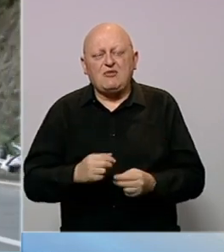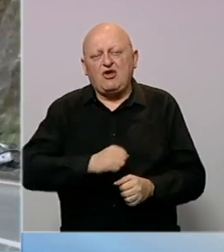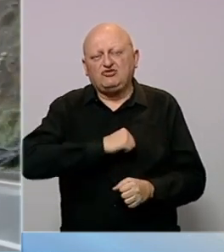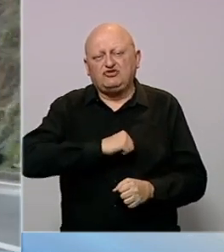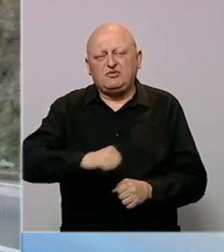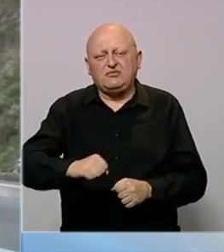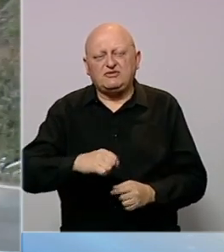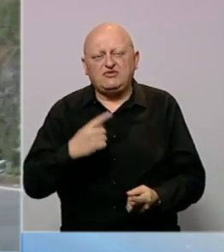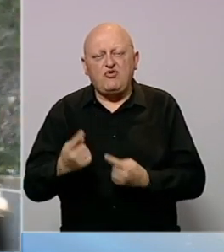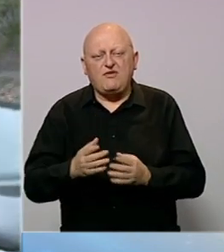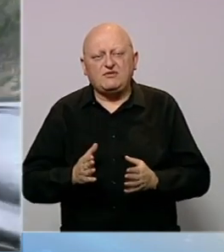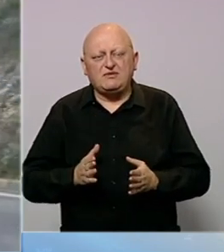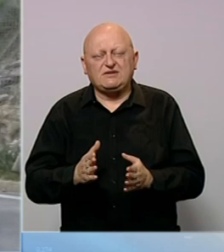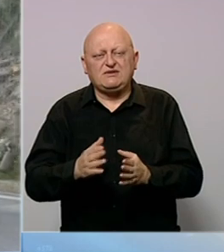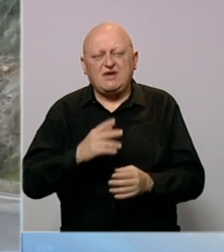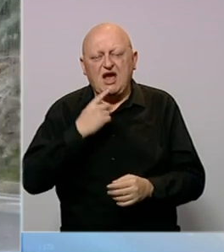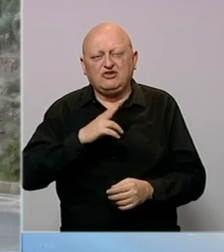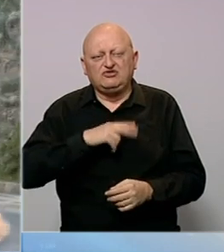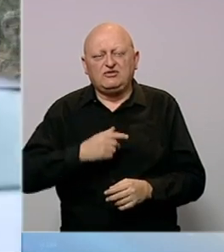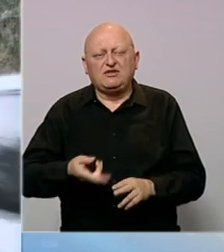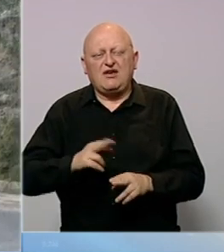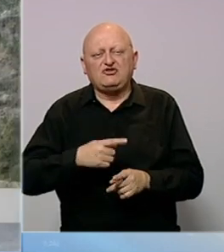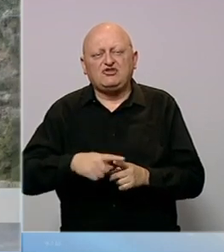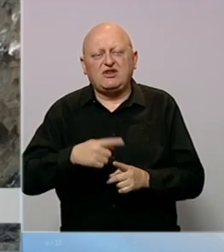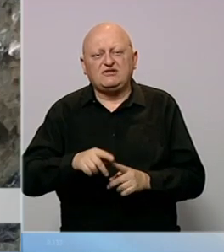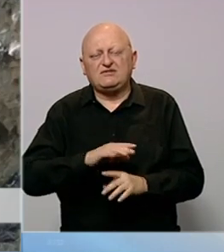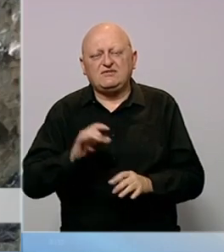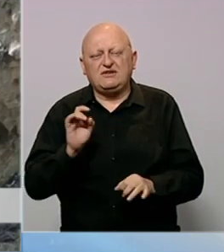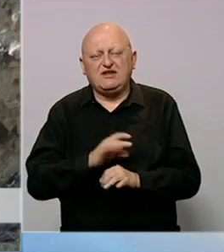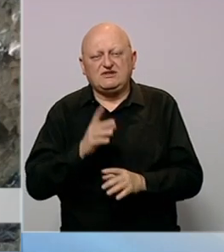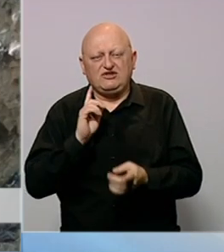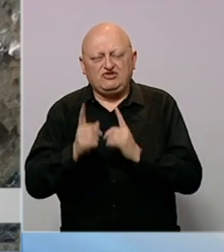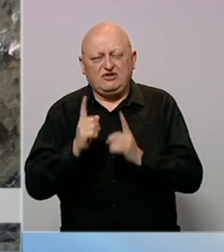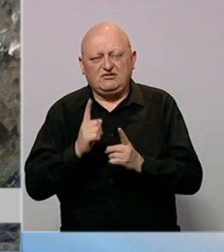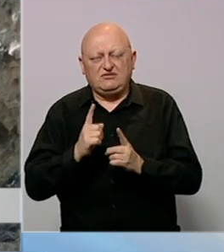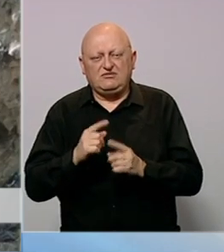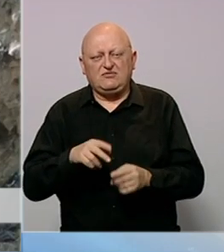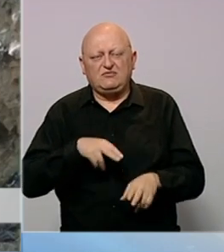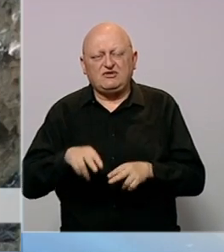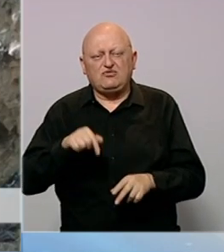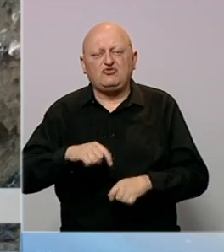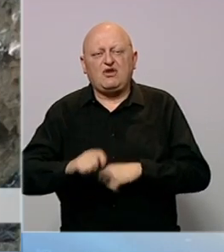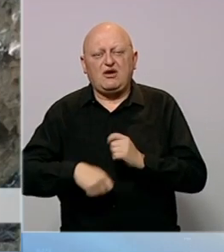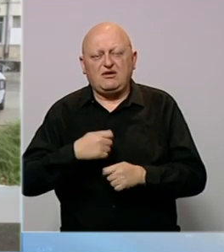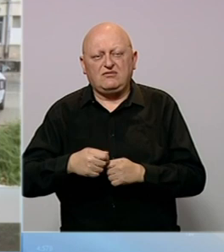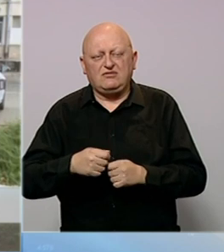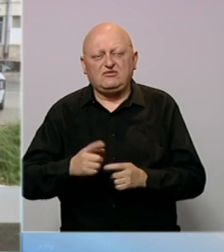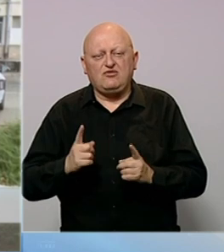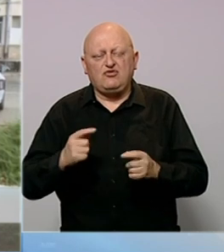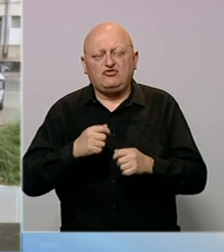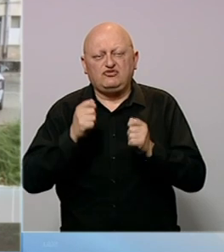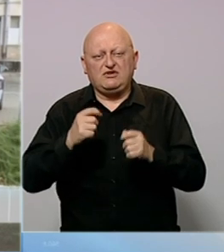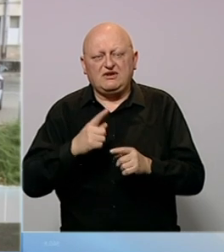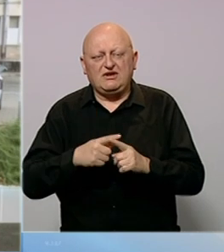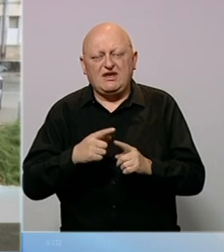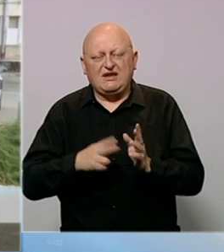brzina uvjetima na cesti, kažu u policiji, najčešći je uzrok svih prometnih nesreća. Ministarstvo unutarnjih poslova i tužiteljstvo